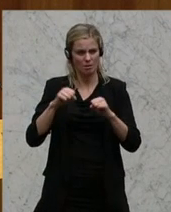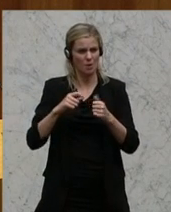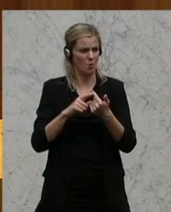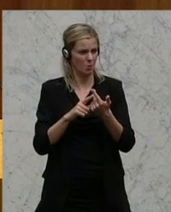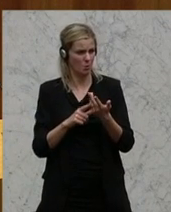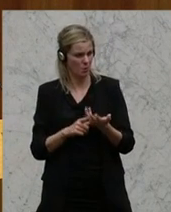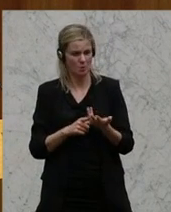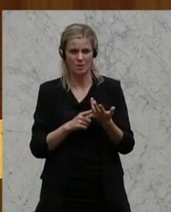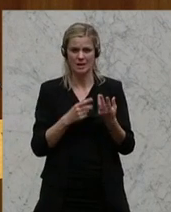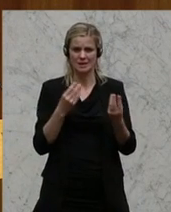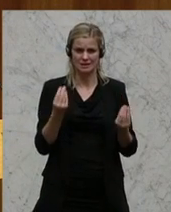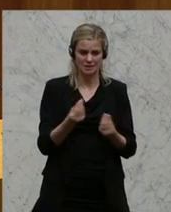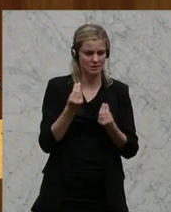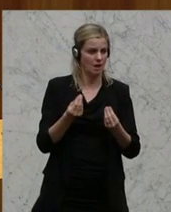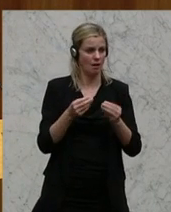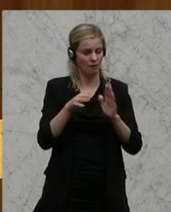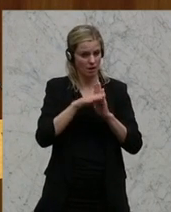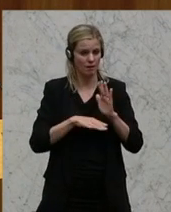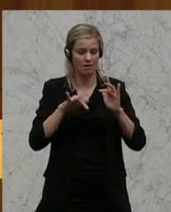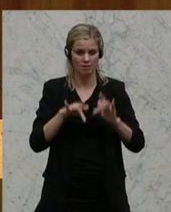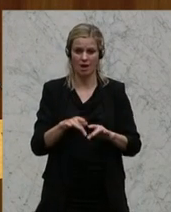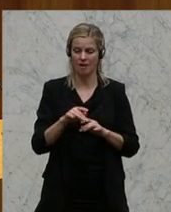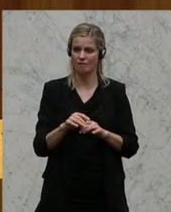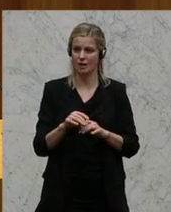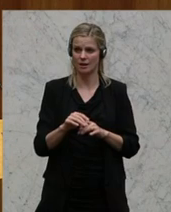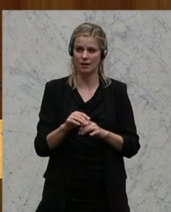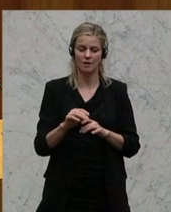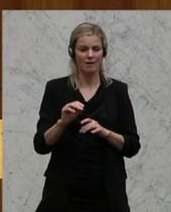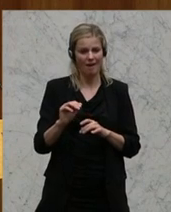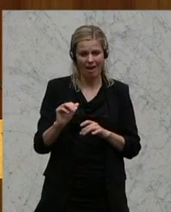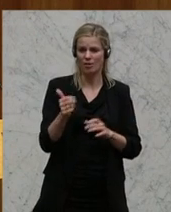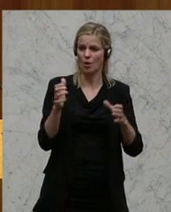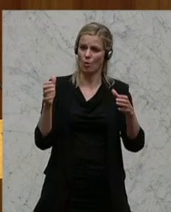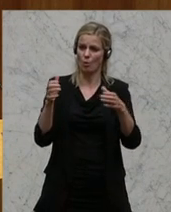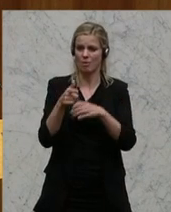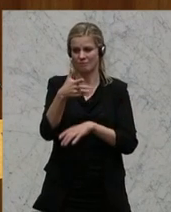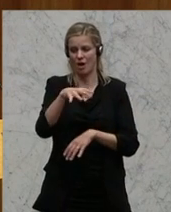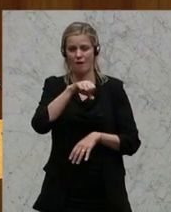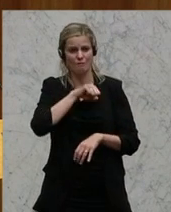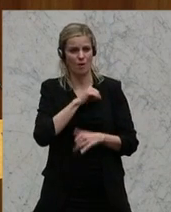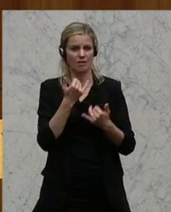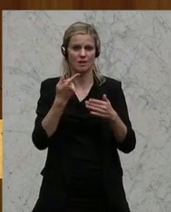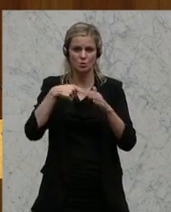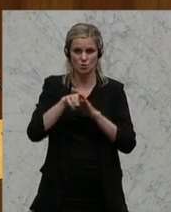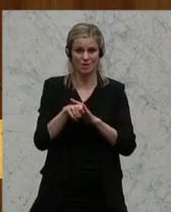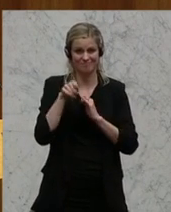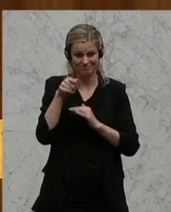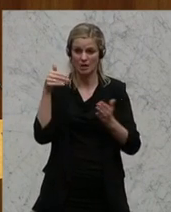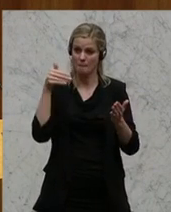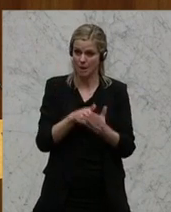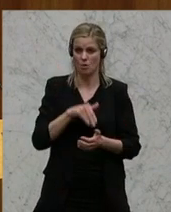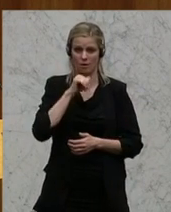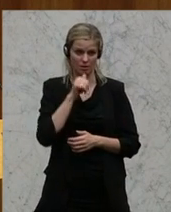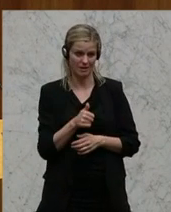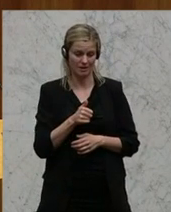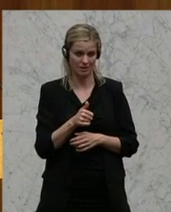wie das dort geregelt ist, bleibt es einfach ein privilegierter Zugang für eine bestimmte Gruppe. Das braucht man nicht. Ja,